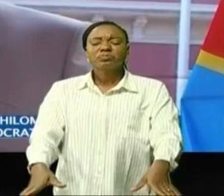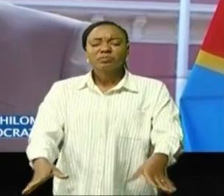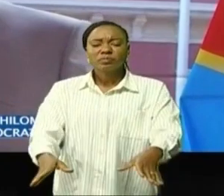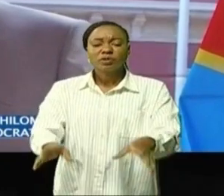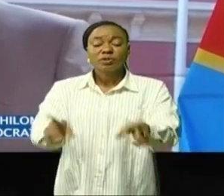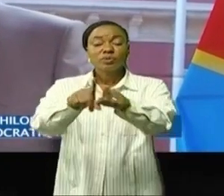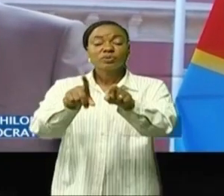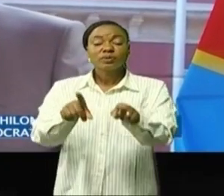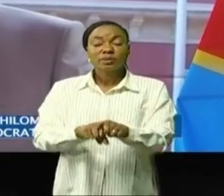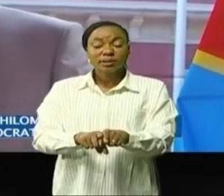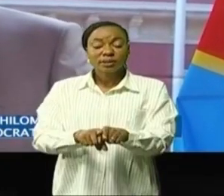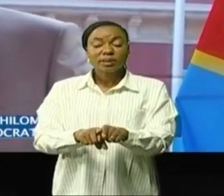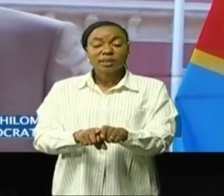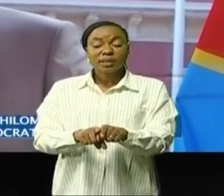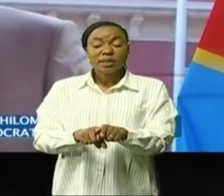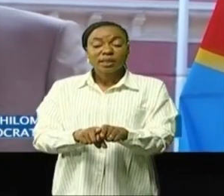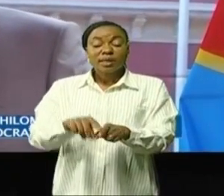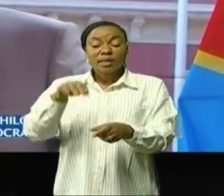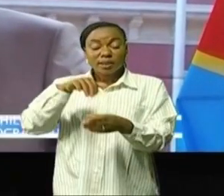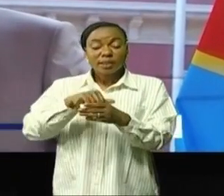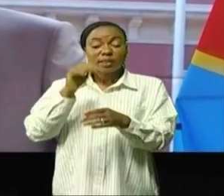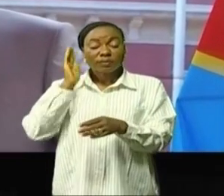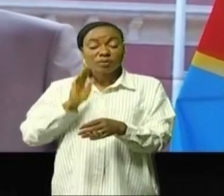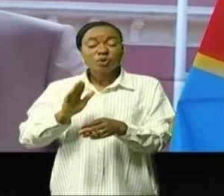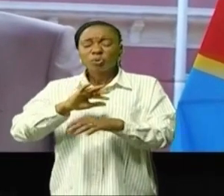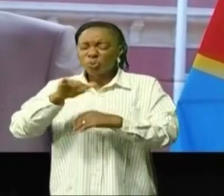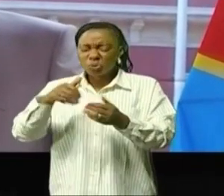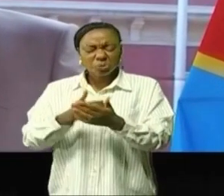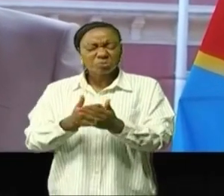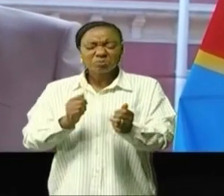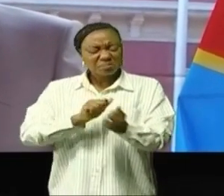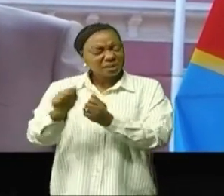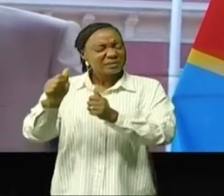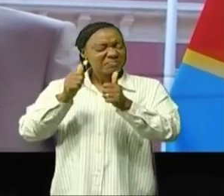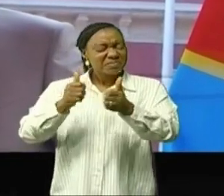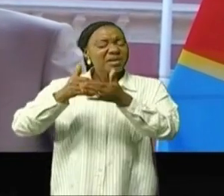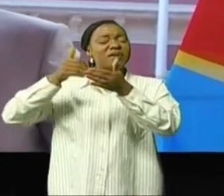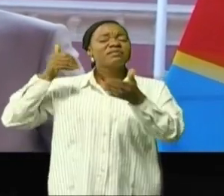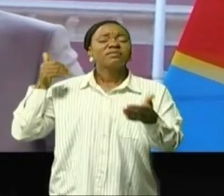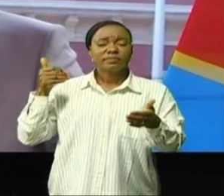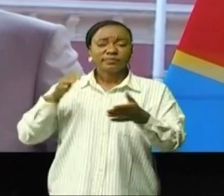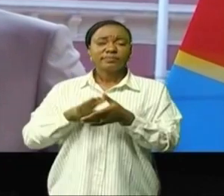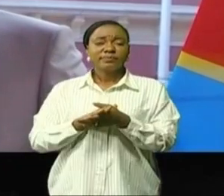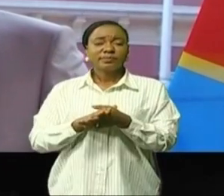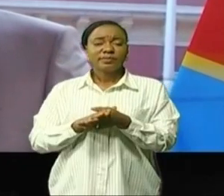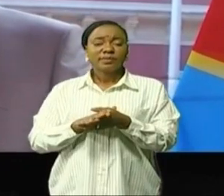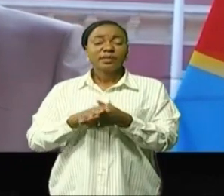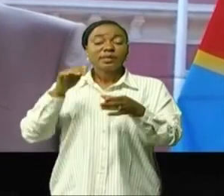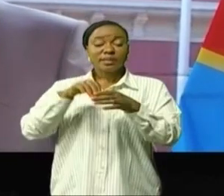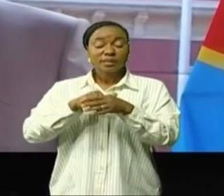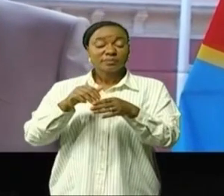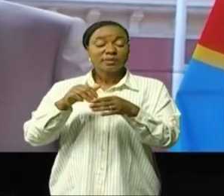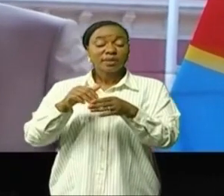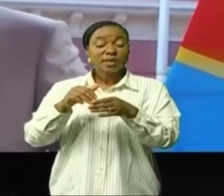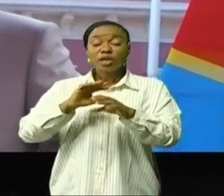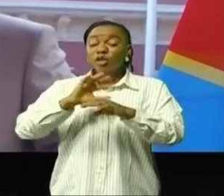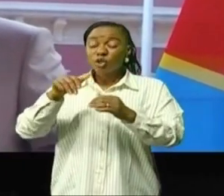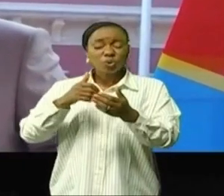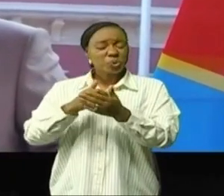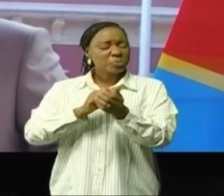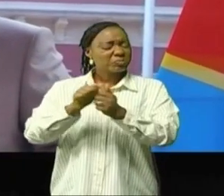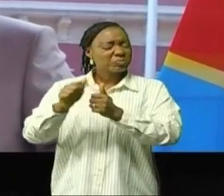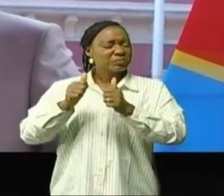alors que, à mon sens, tout allait bien dans la voie de la normalisation entre